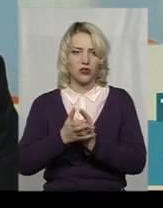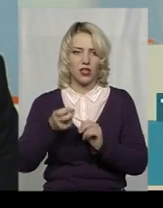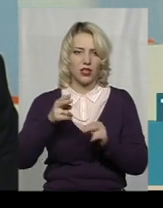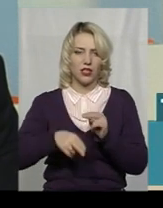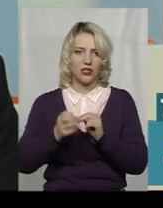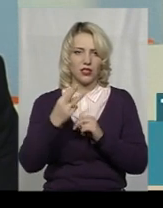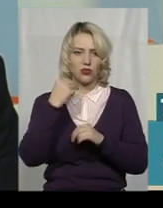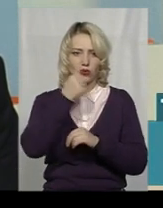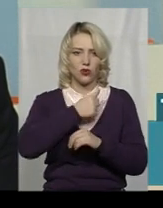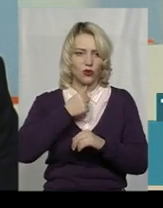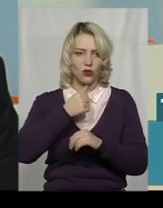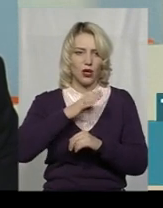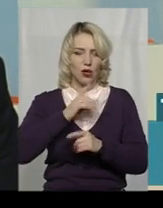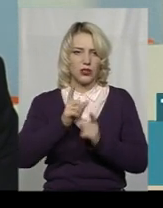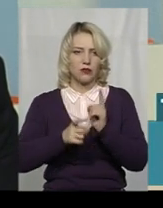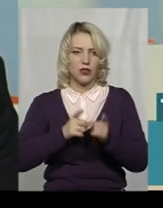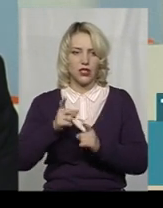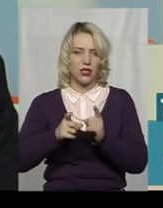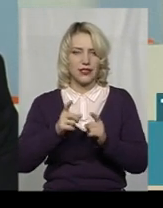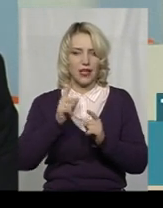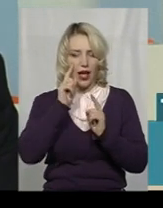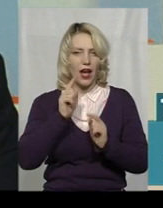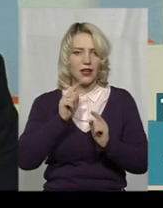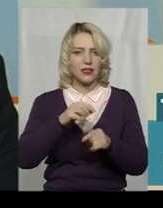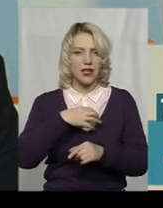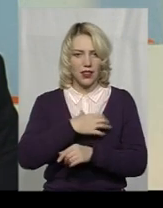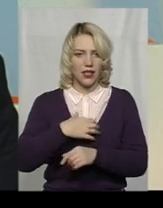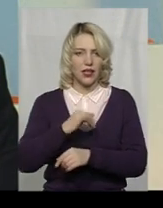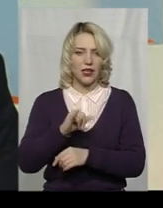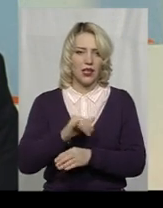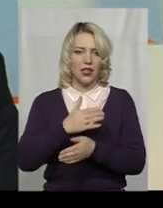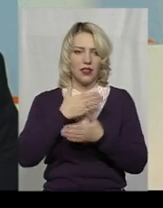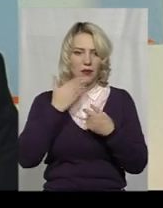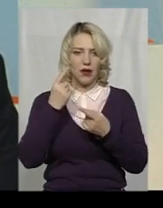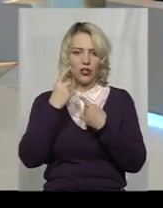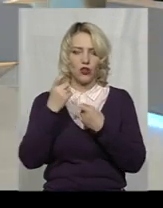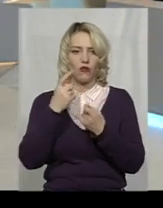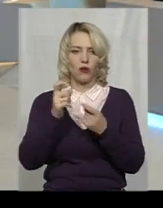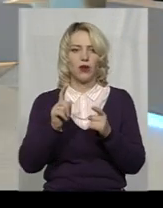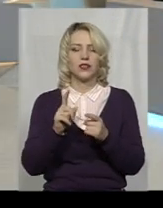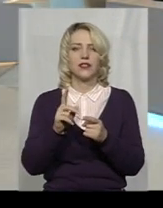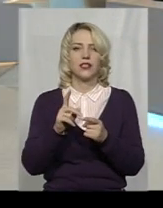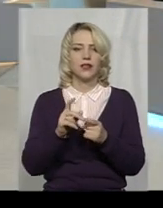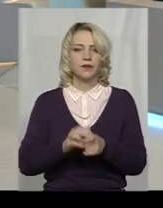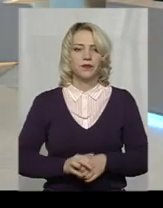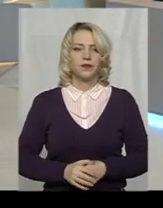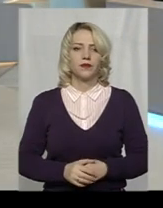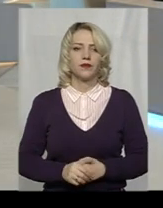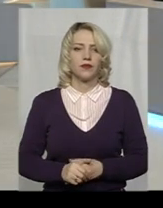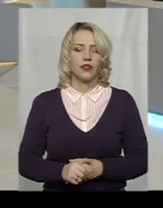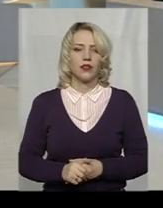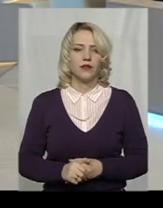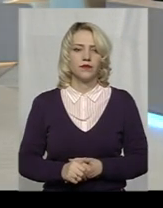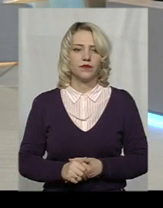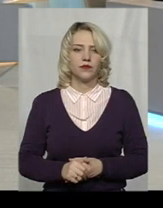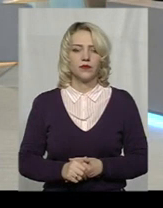2013 року змінилися акценти і немає інформації. Швидше всього, пішло питання в